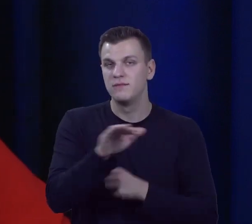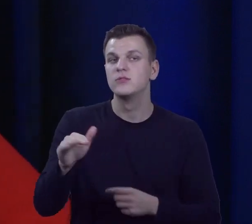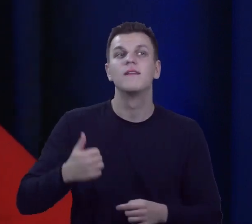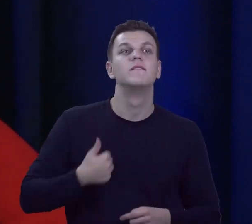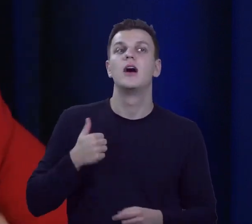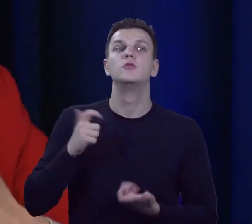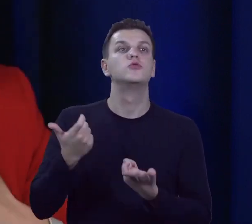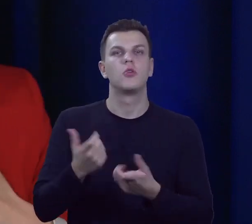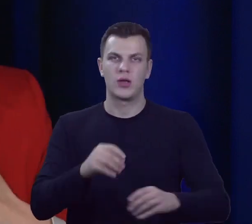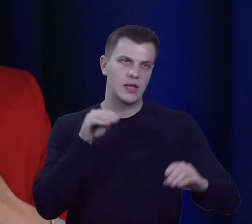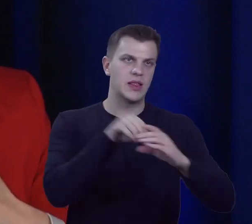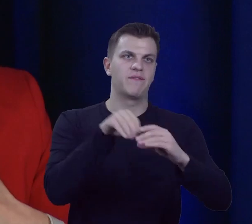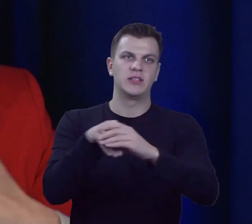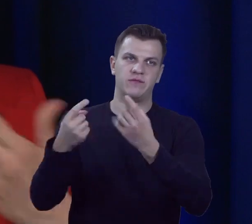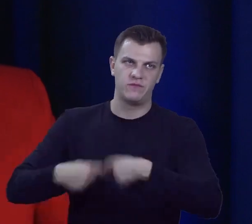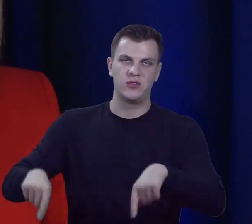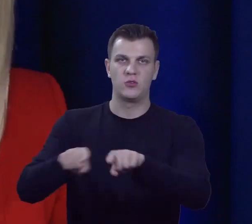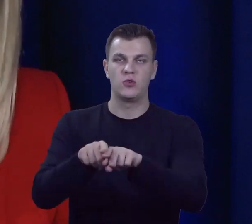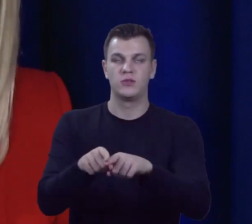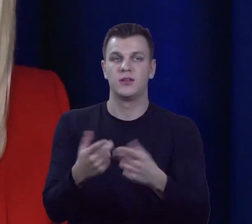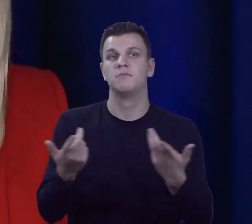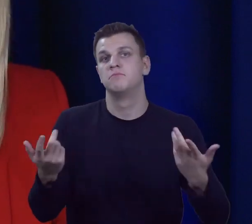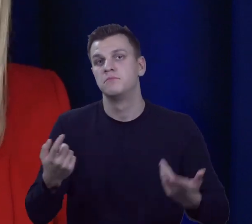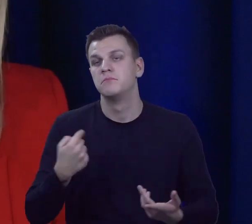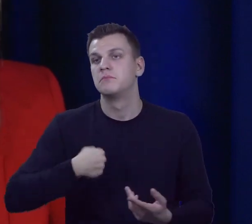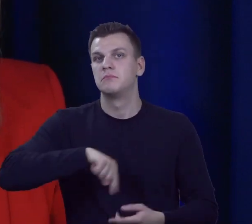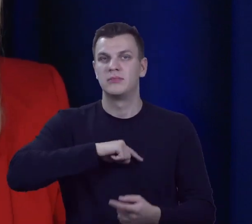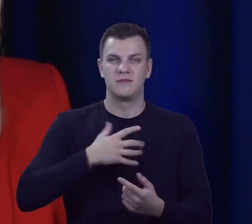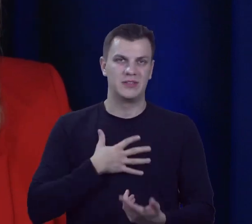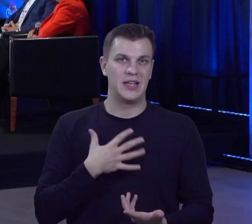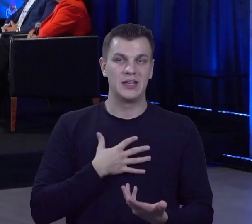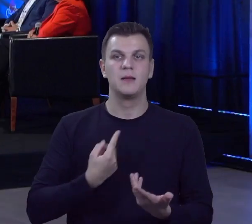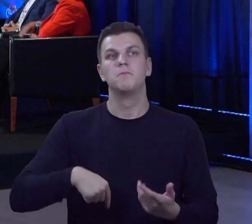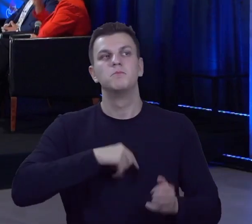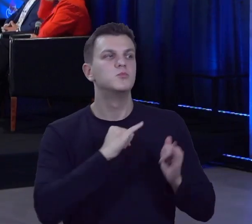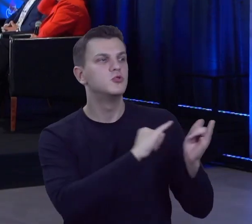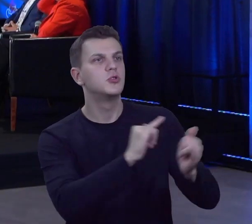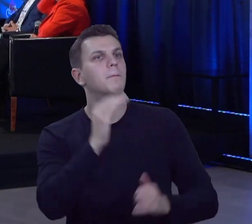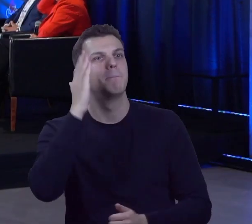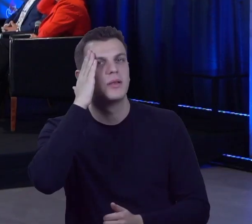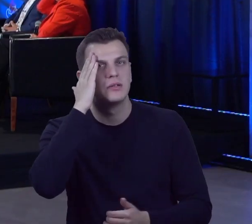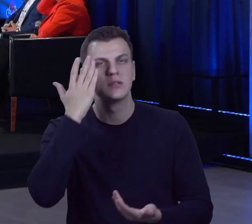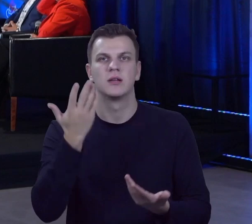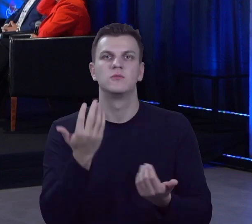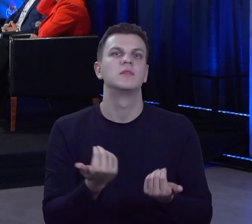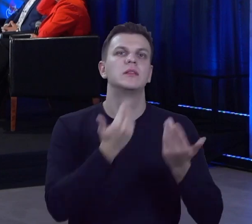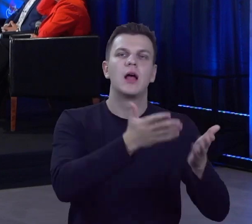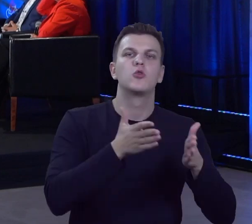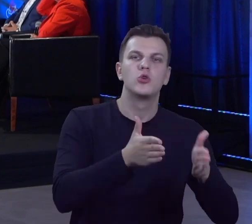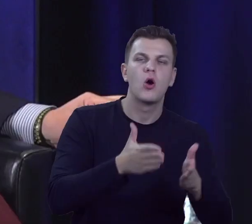inwestycje, bo w naszym przekonaniu to, co robimy dla naszych mieszkańców od drogi, chodnik, przez największe